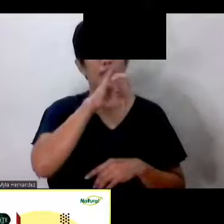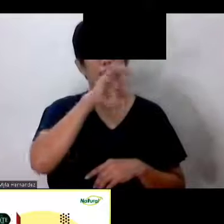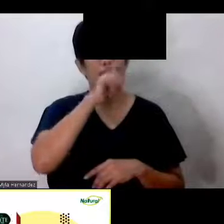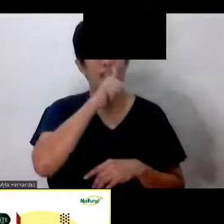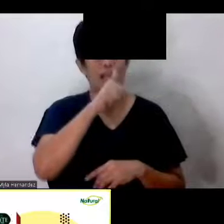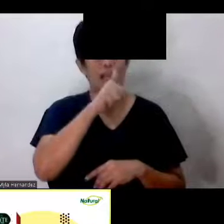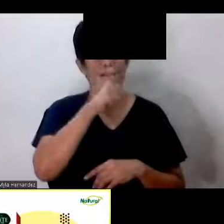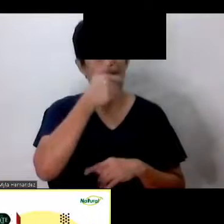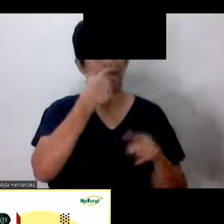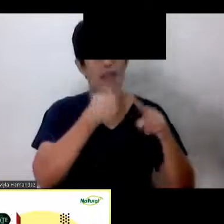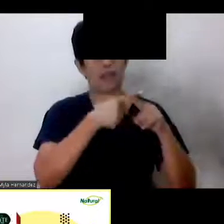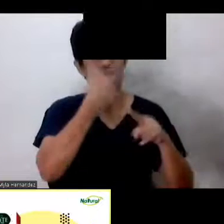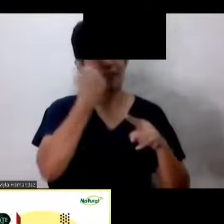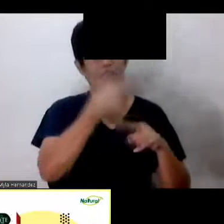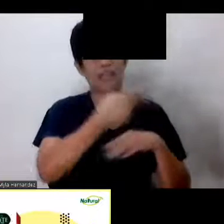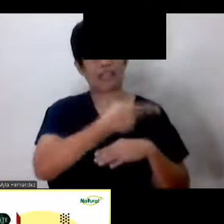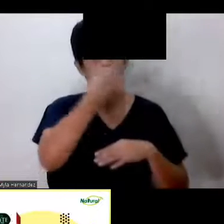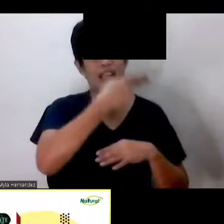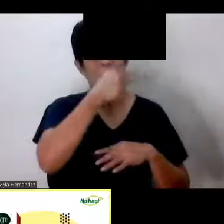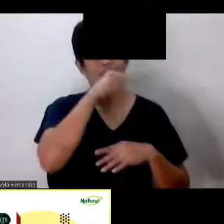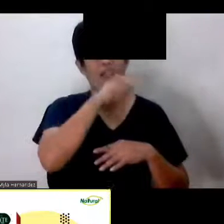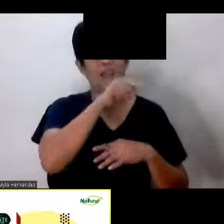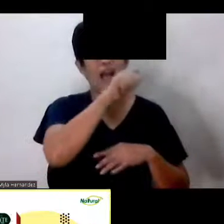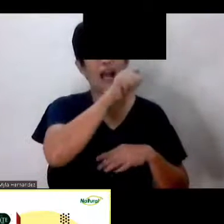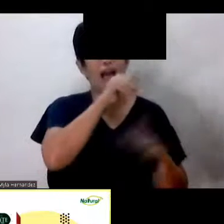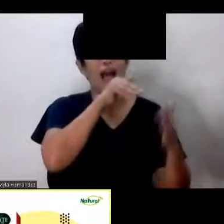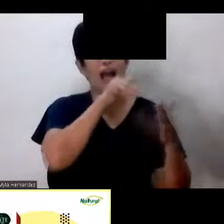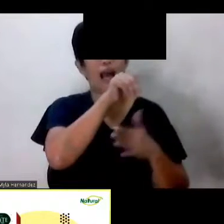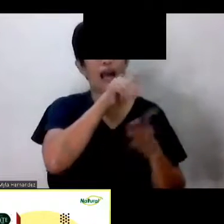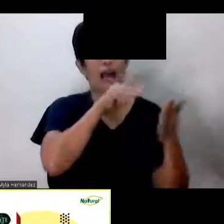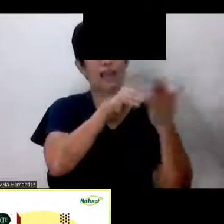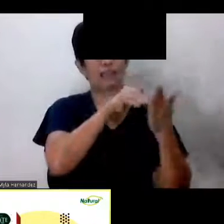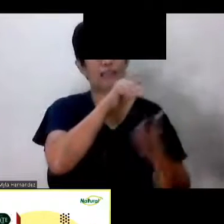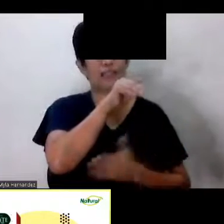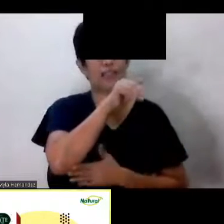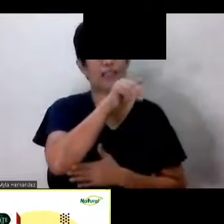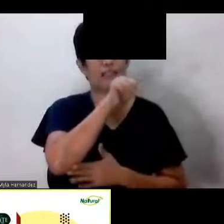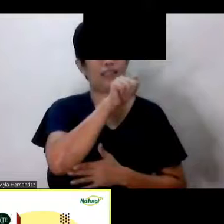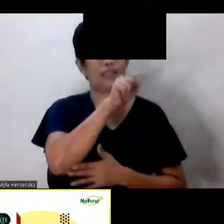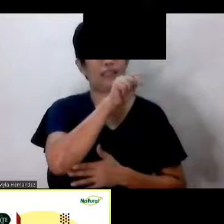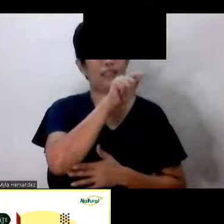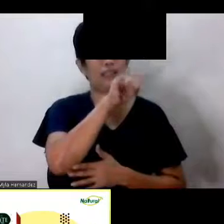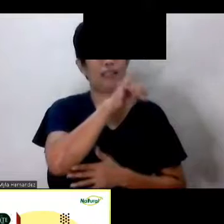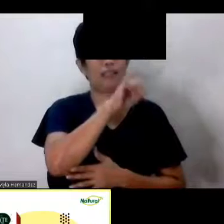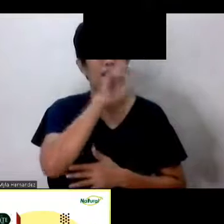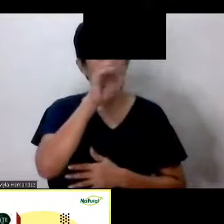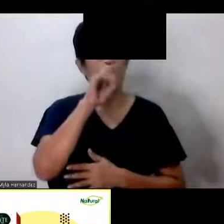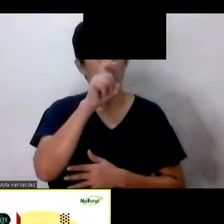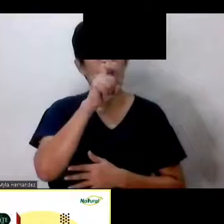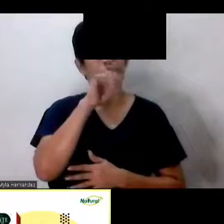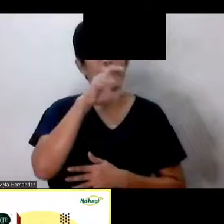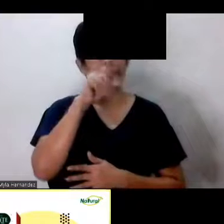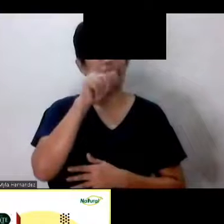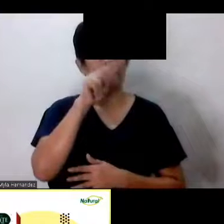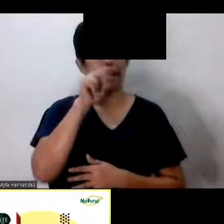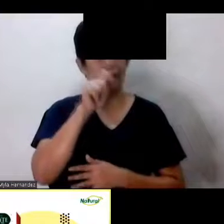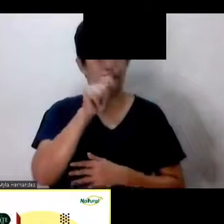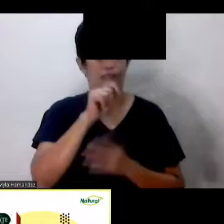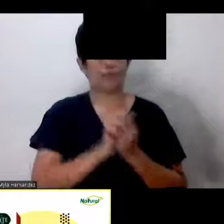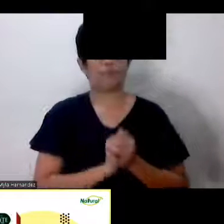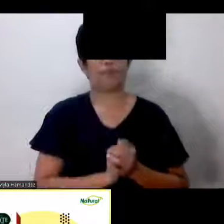binubukas niya ang daluyan ng dugo Okay May Nag-text sa atin si Aurora Dona Ng